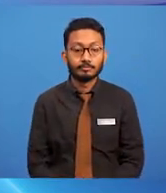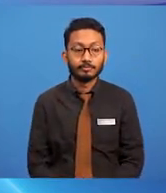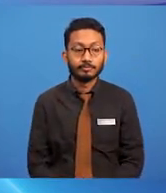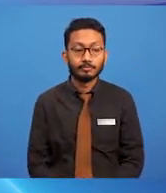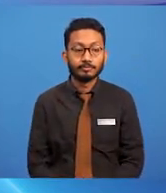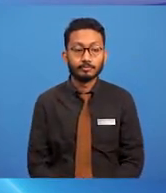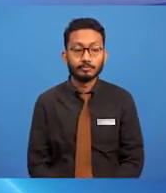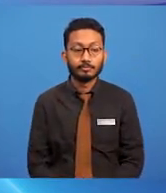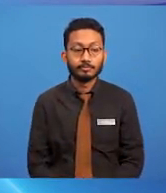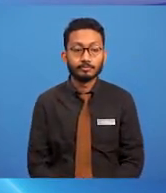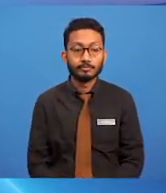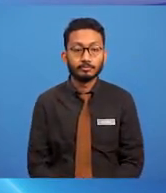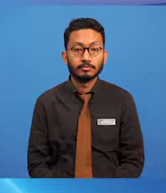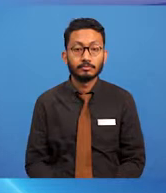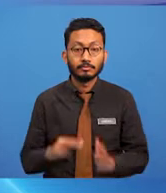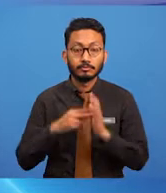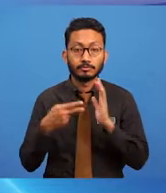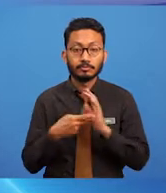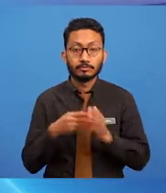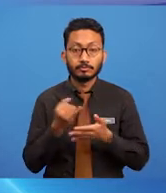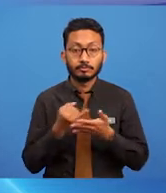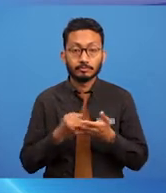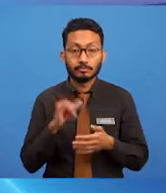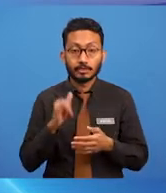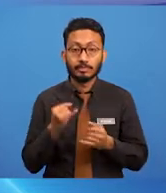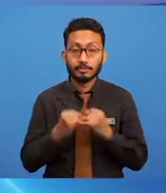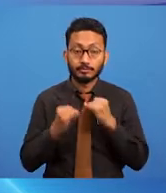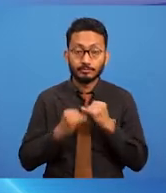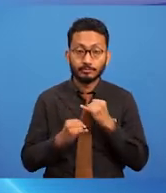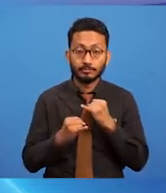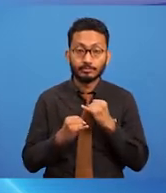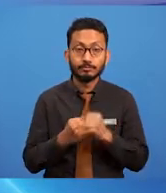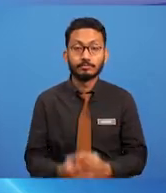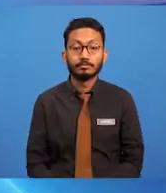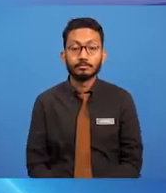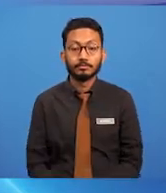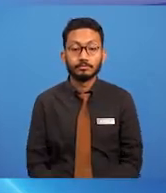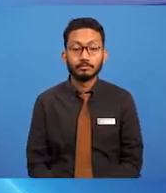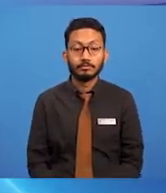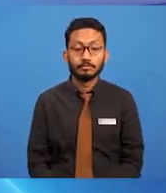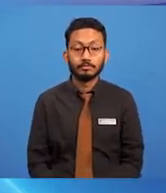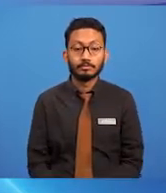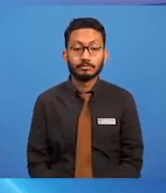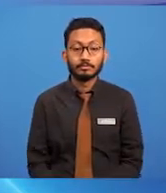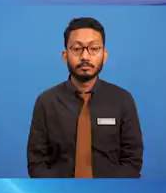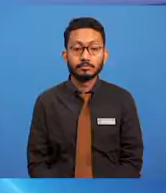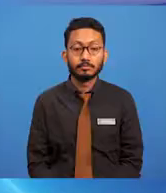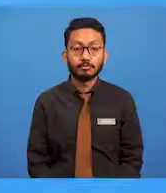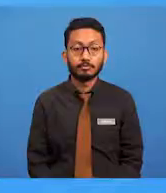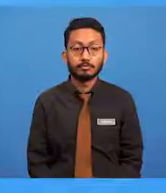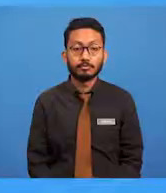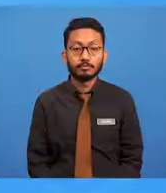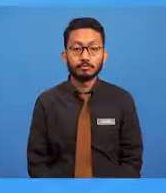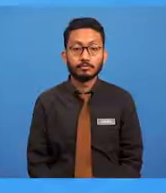lukisan konsep lukisan yang terakhir adalah konsep lukisan kartun.